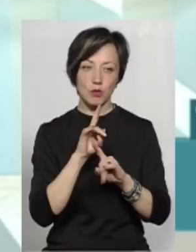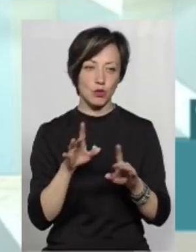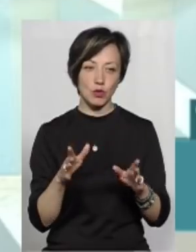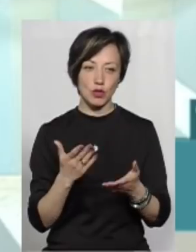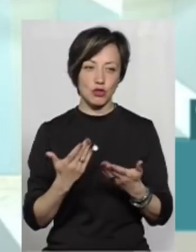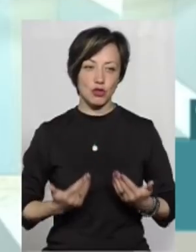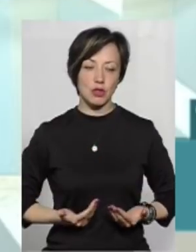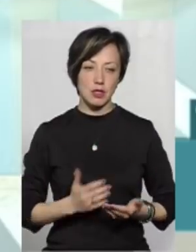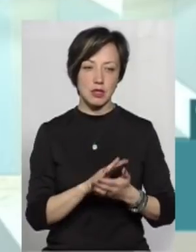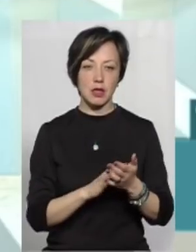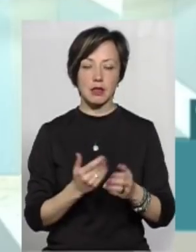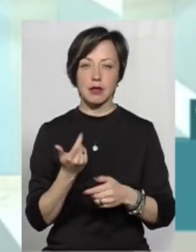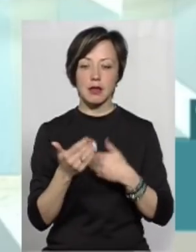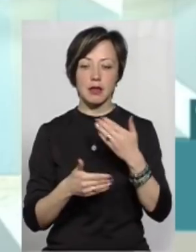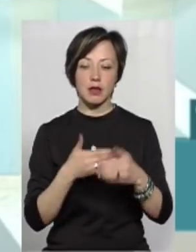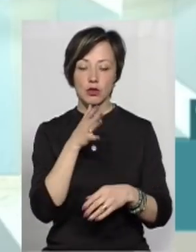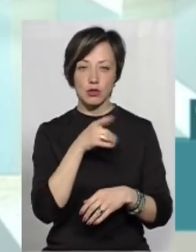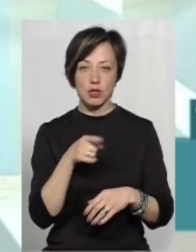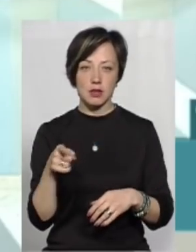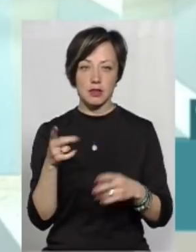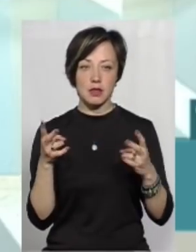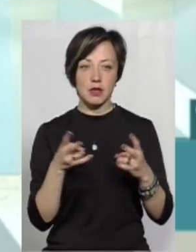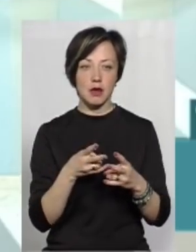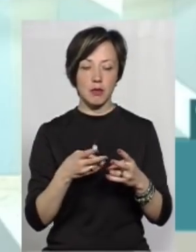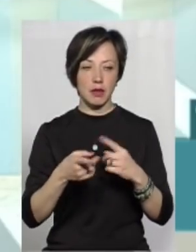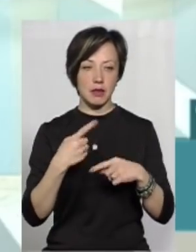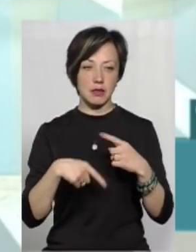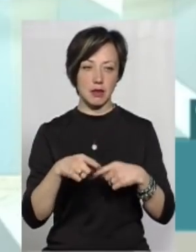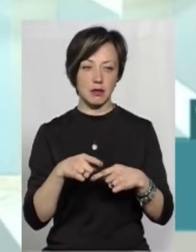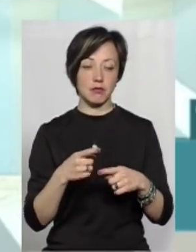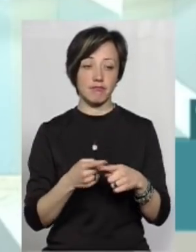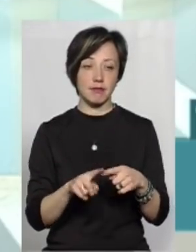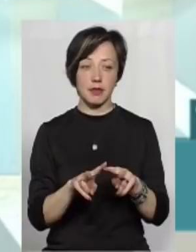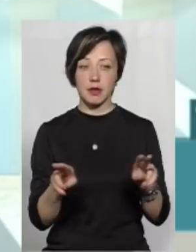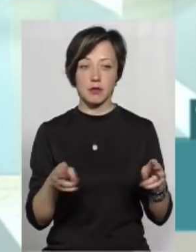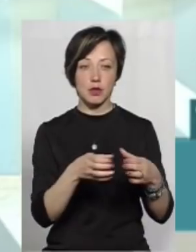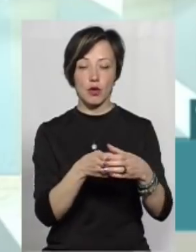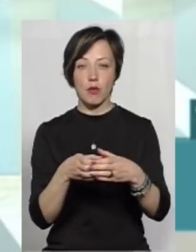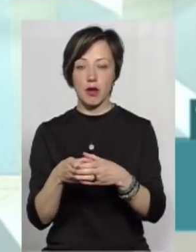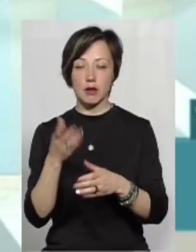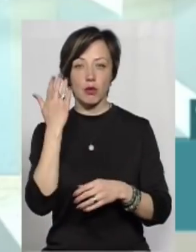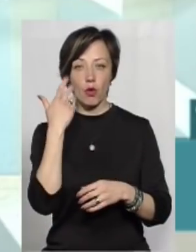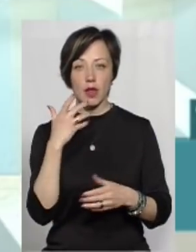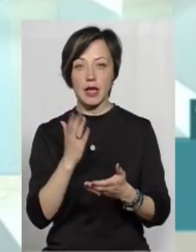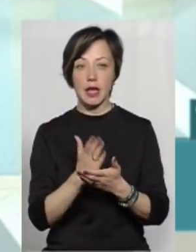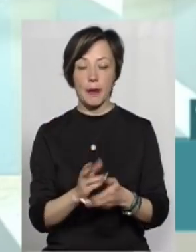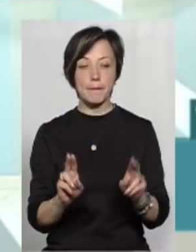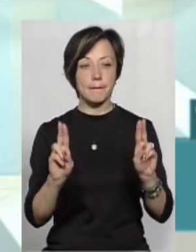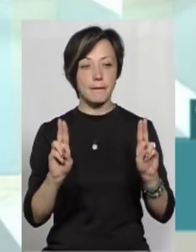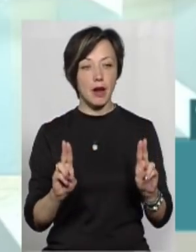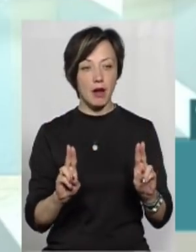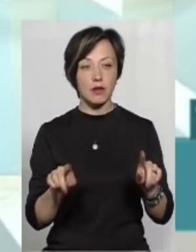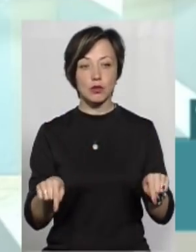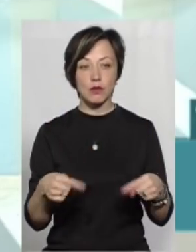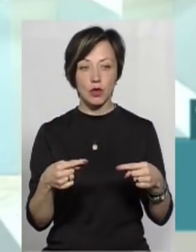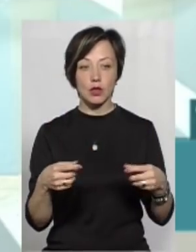життєздатною. за деякий час, навіть якщо вона пройде, її треба буде відкрутити назад. Так, як з громадами. Коли є правило, як